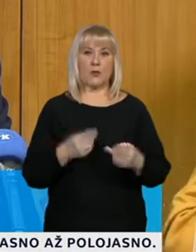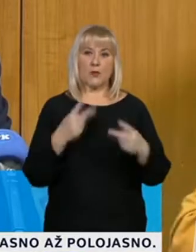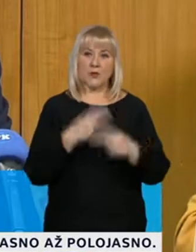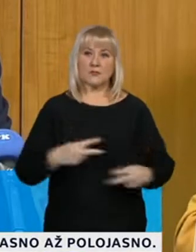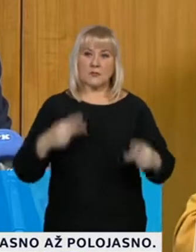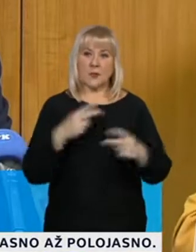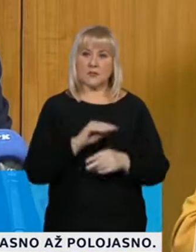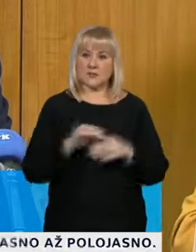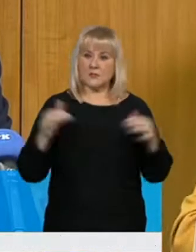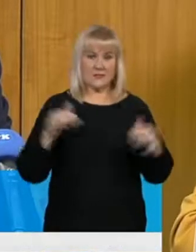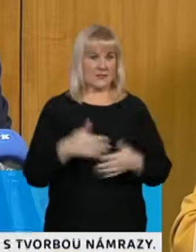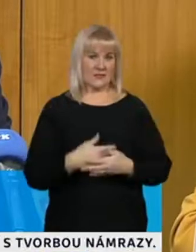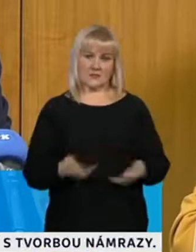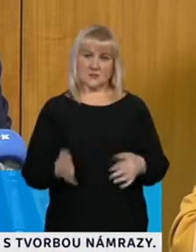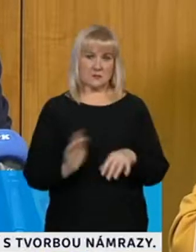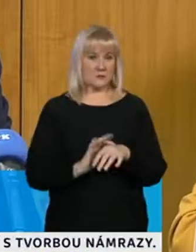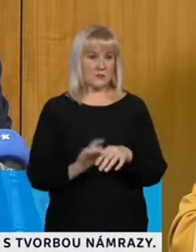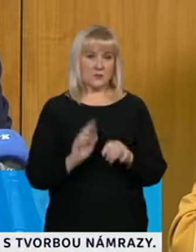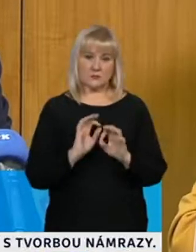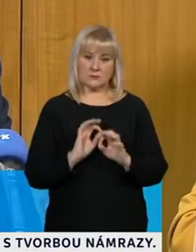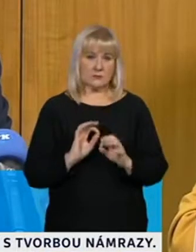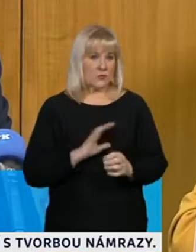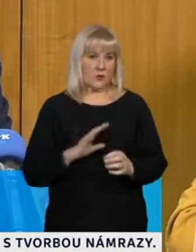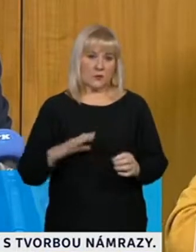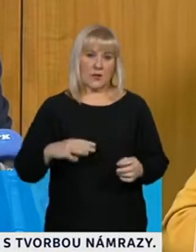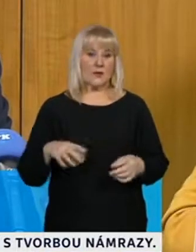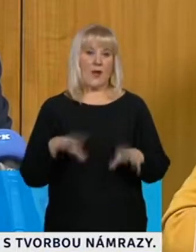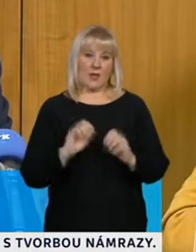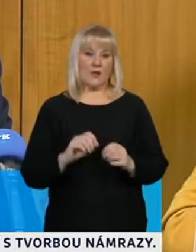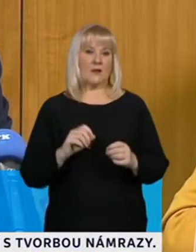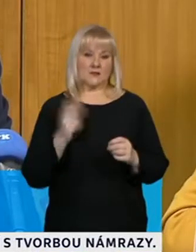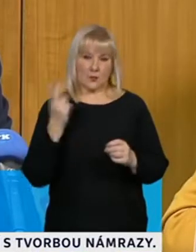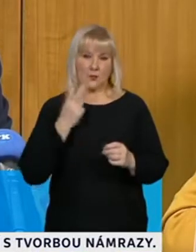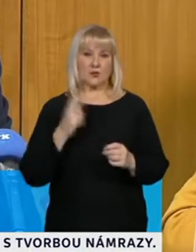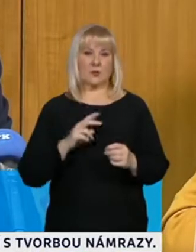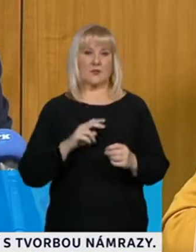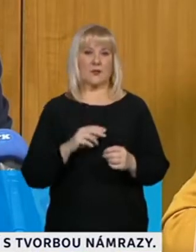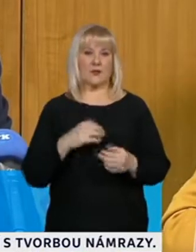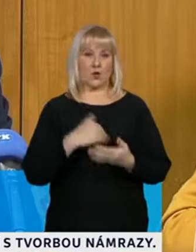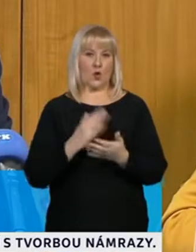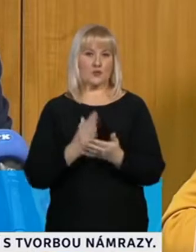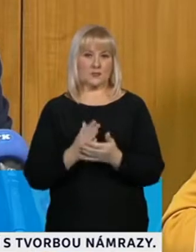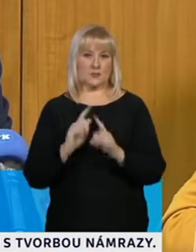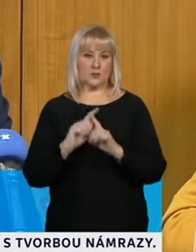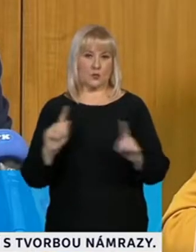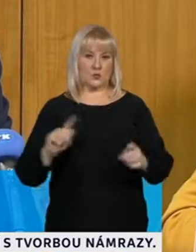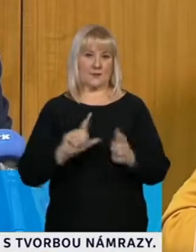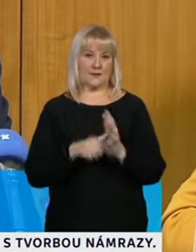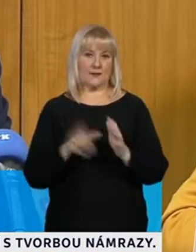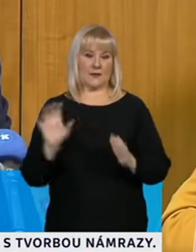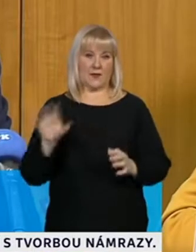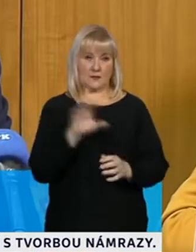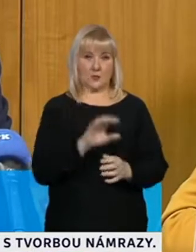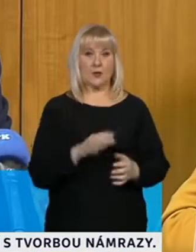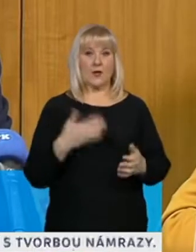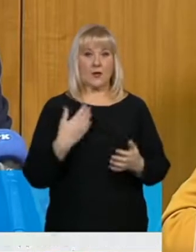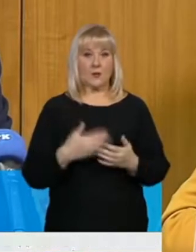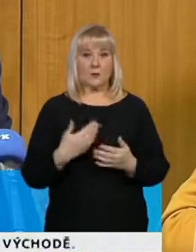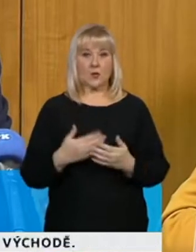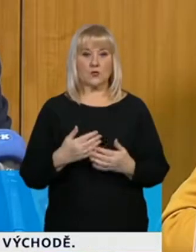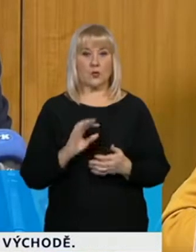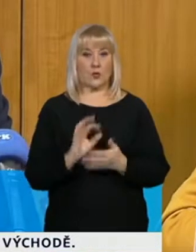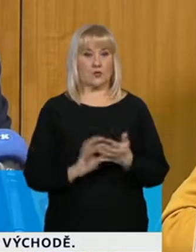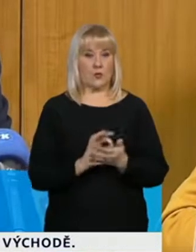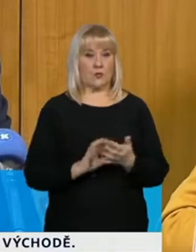restauracích. Určitě budou i zde rozdíly mezi regiony. Je to jeden z důvodů, proč je například doba